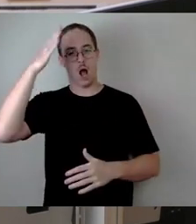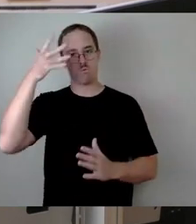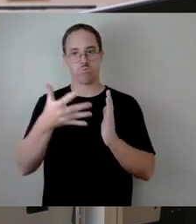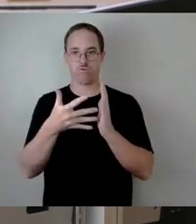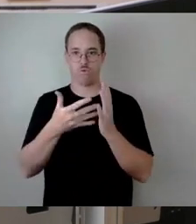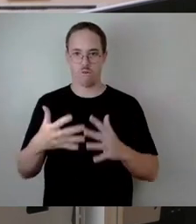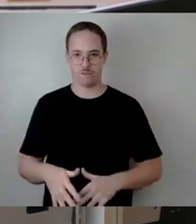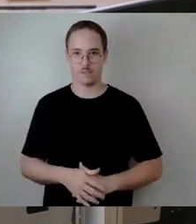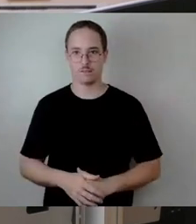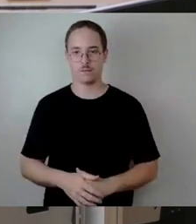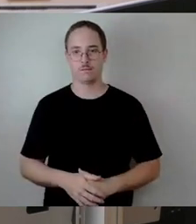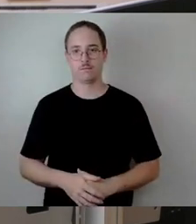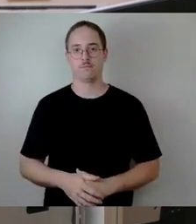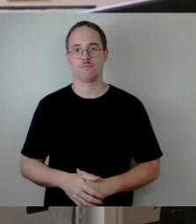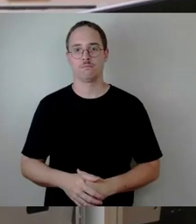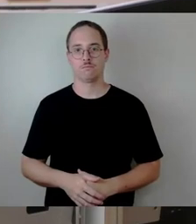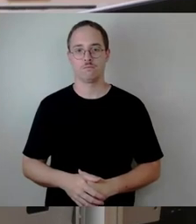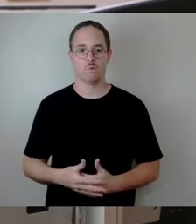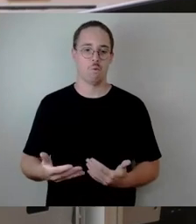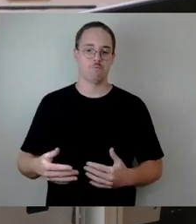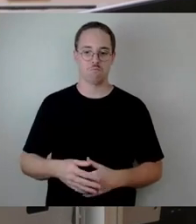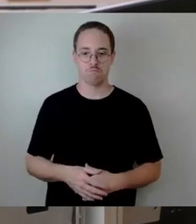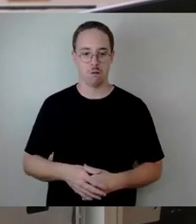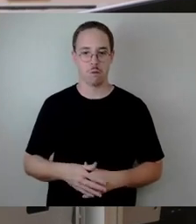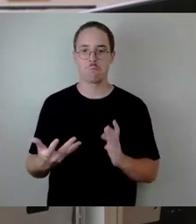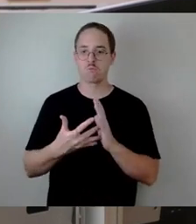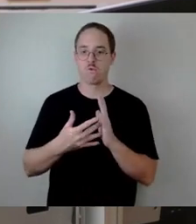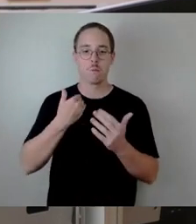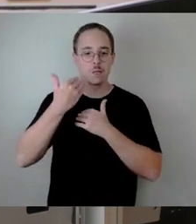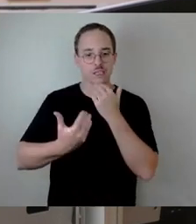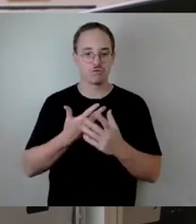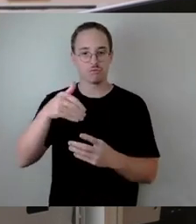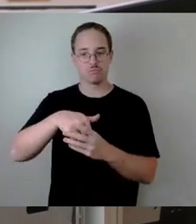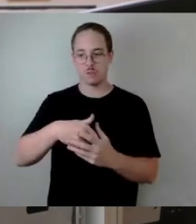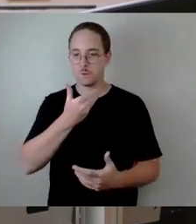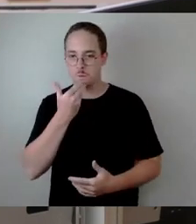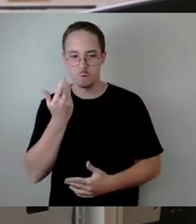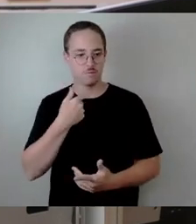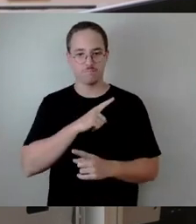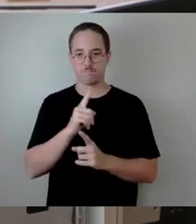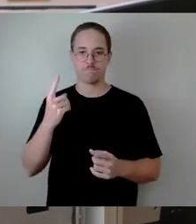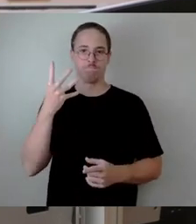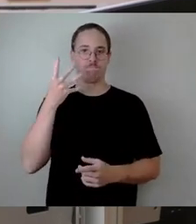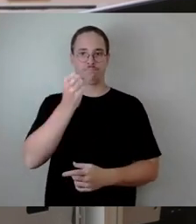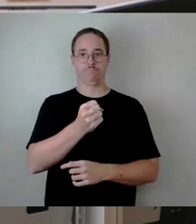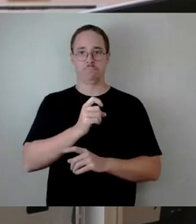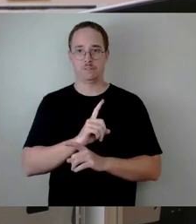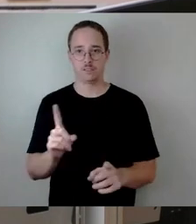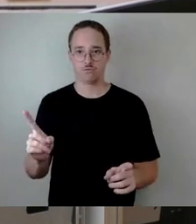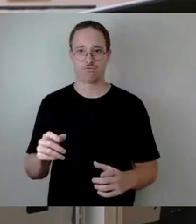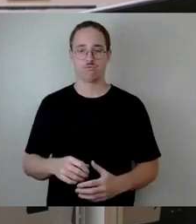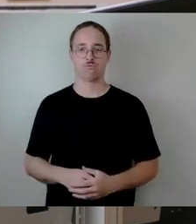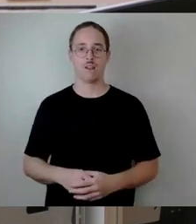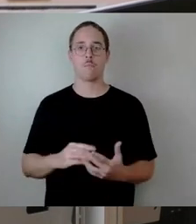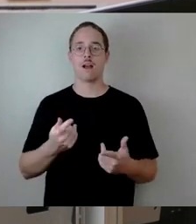oder wenn der Prüfbericht das gesagt hätte, aber es kann niemand in die Spannglieder dieser Brücke reinschauen.